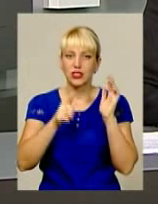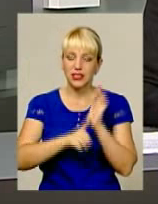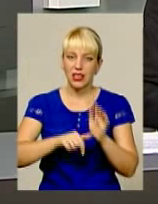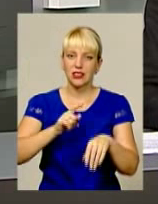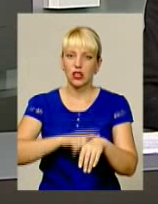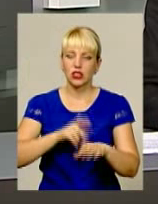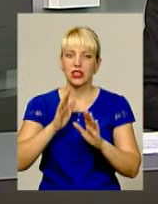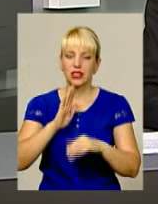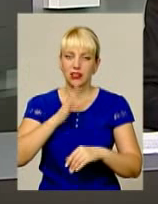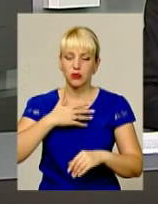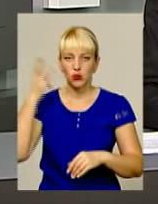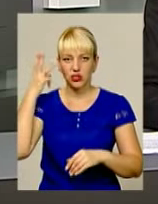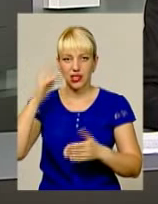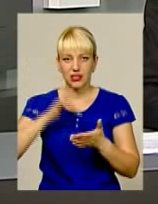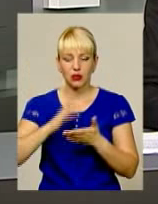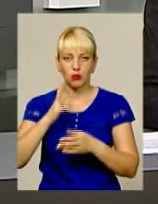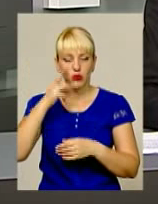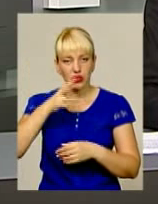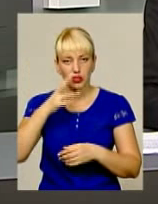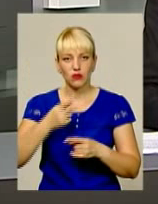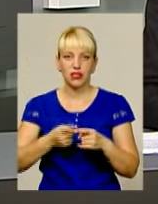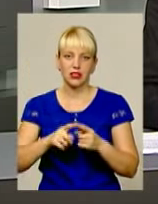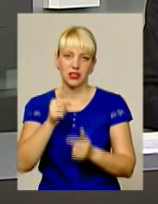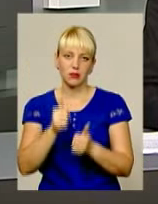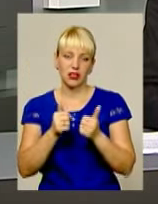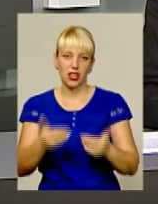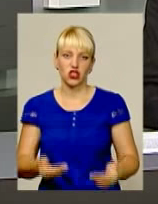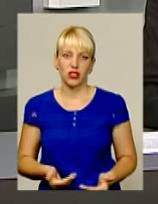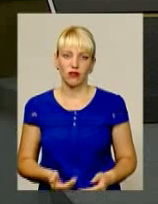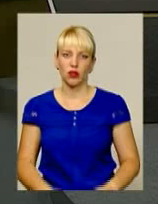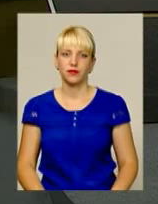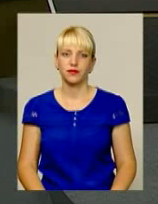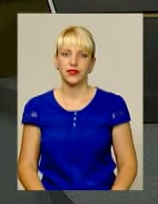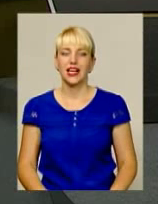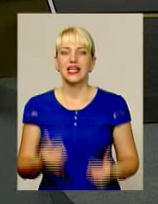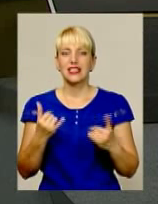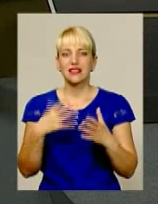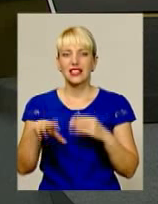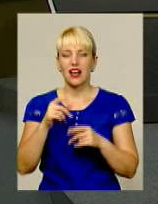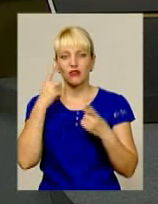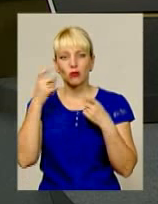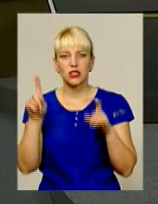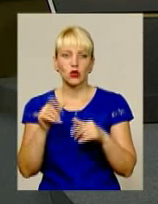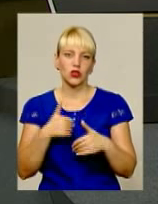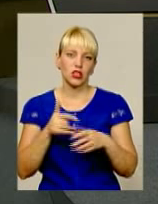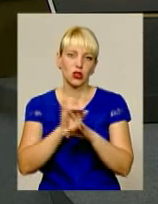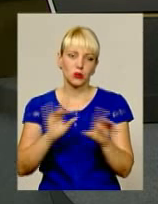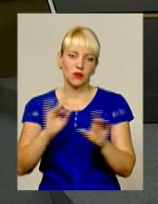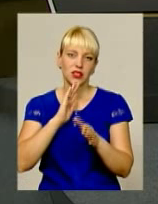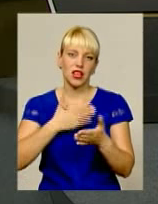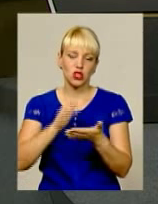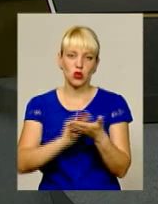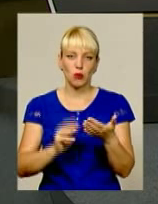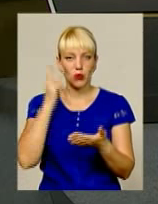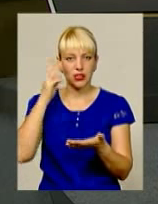Лише наш телеканал «Поділля-Центр» транслюватиме змагання наживо. Наразі це все, про що хотіли розповісти журналісти